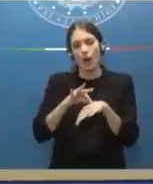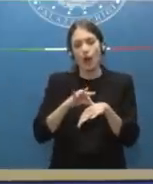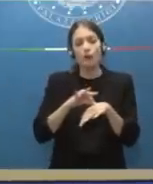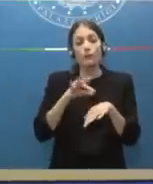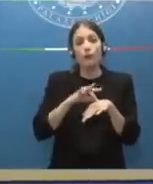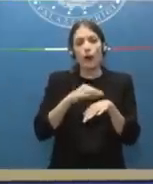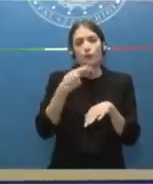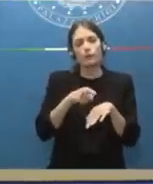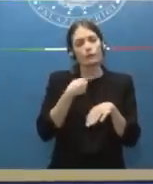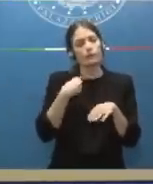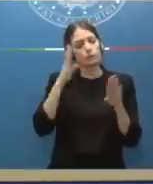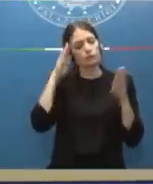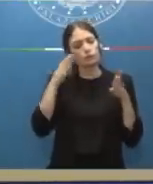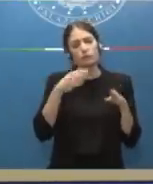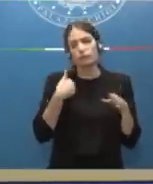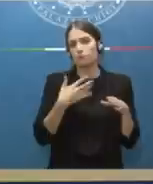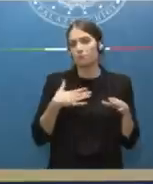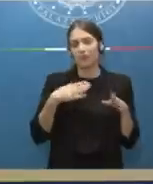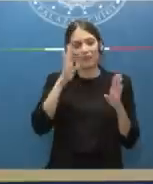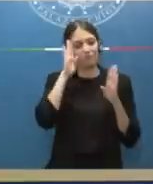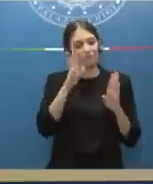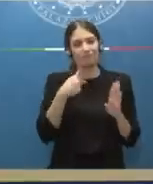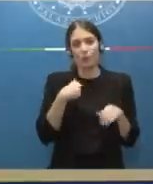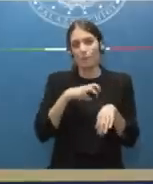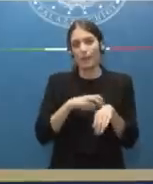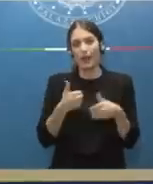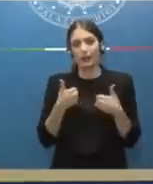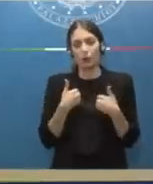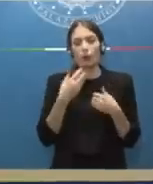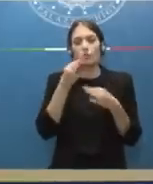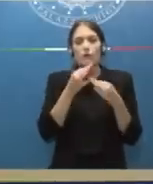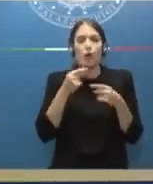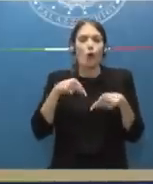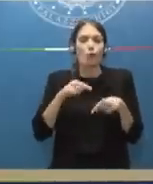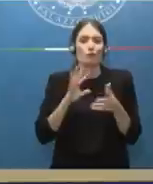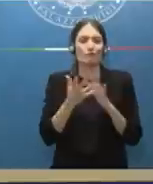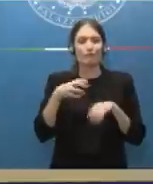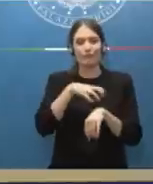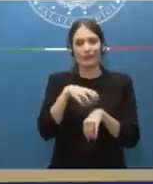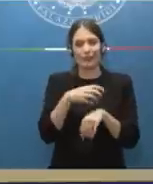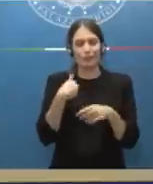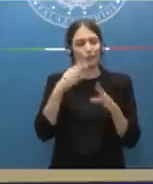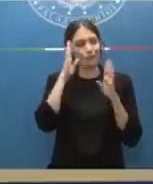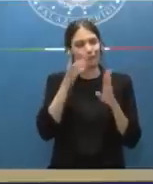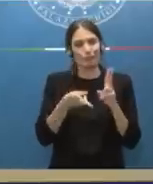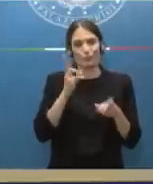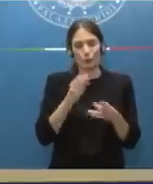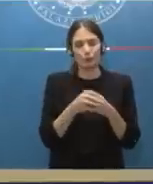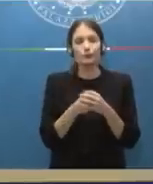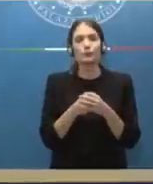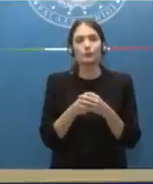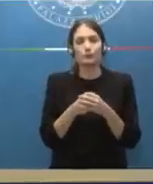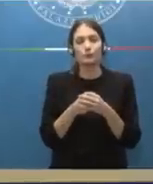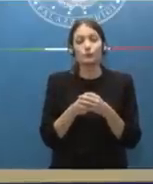centro della mia attenzione da medico e oggi ovviamente da Ministro. Riguardo agli altri due